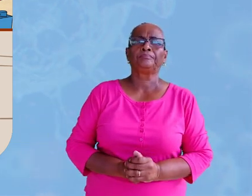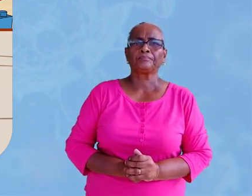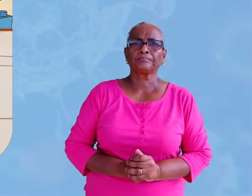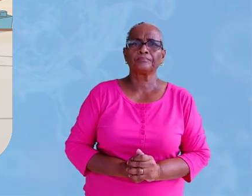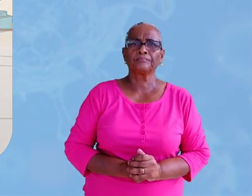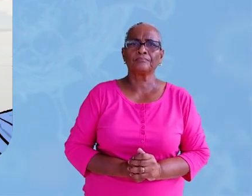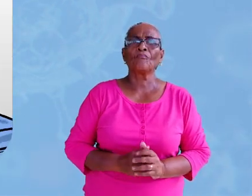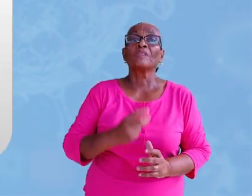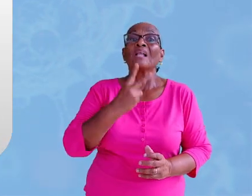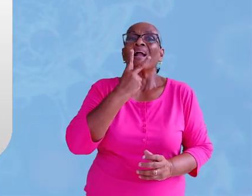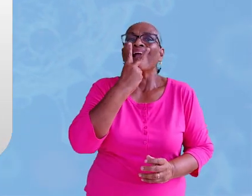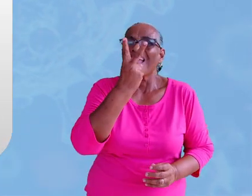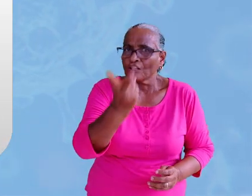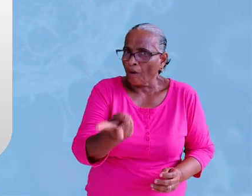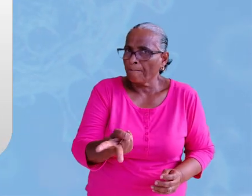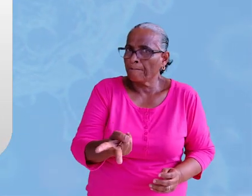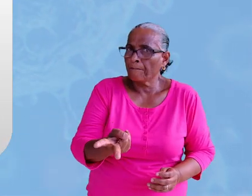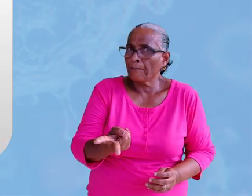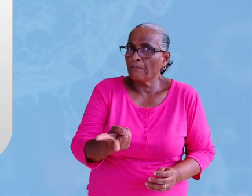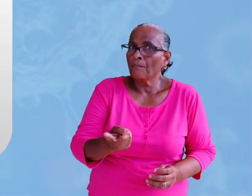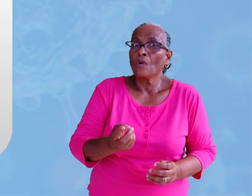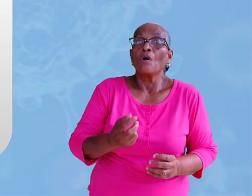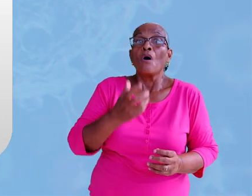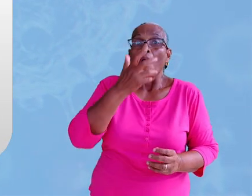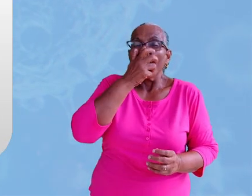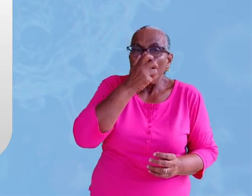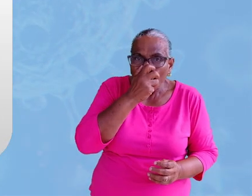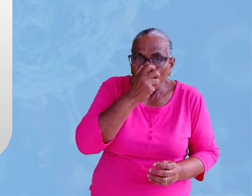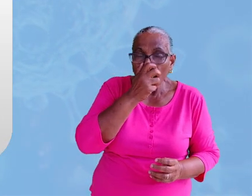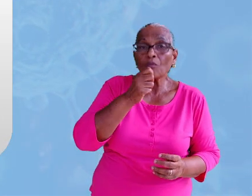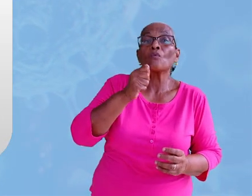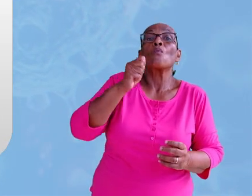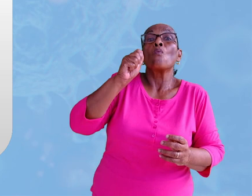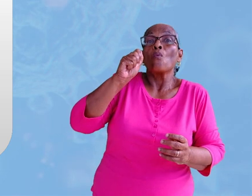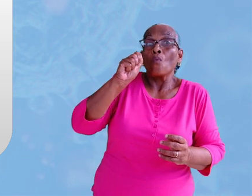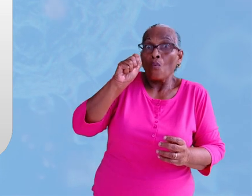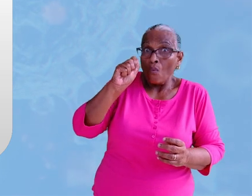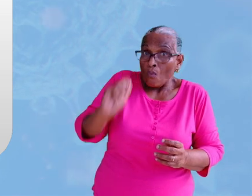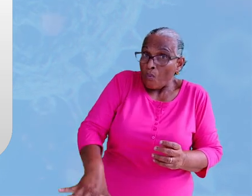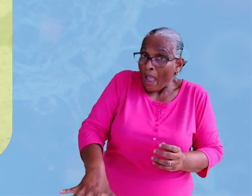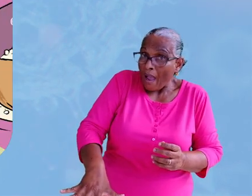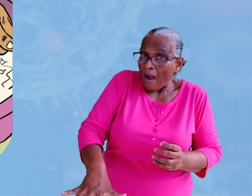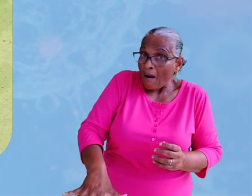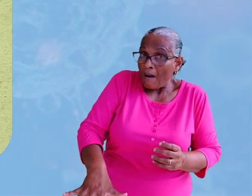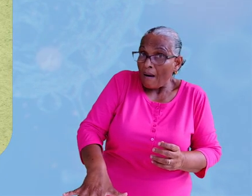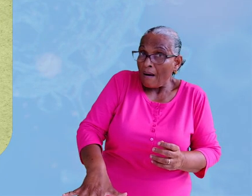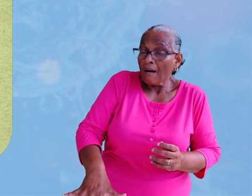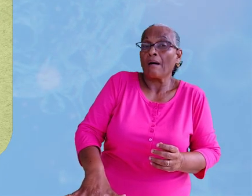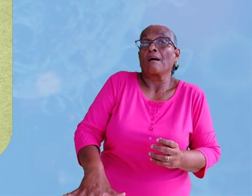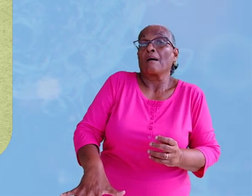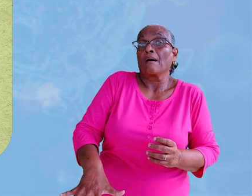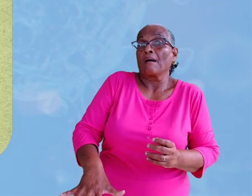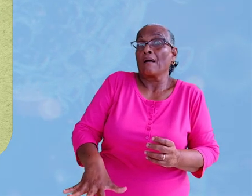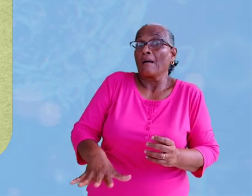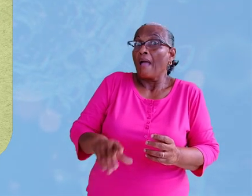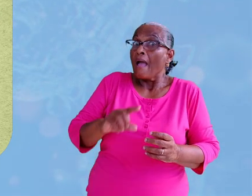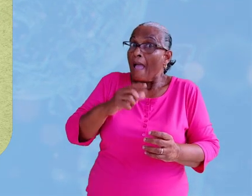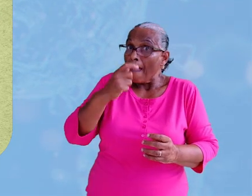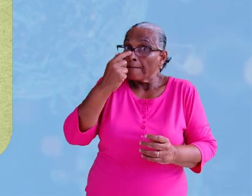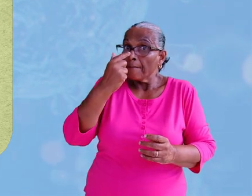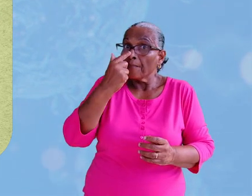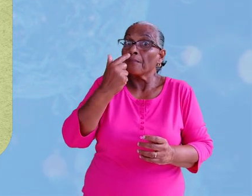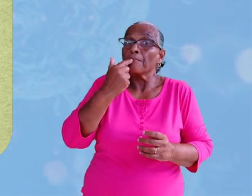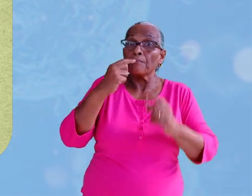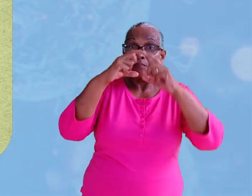let op gooi een wegwerpbedekking meteen in de ton en